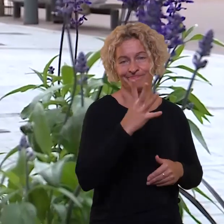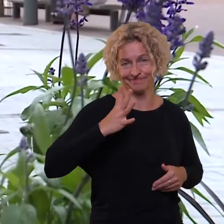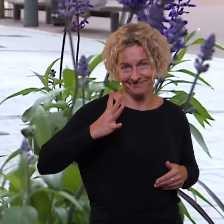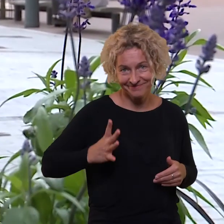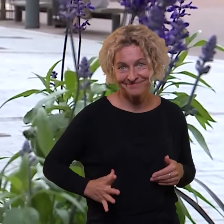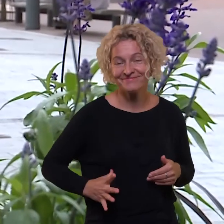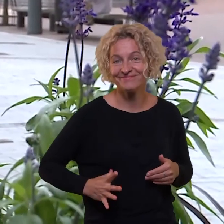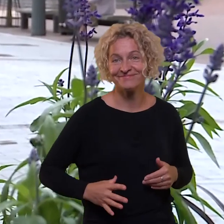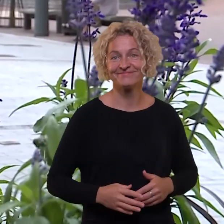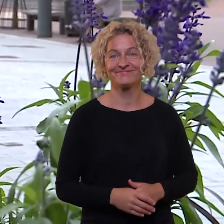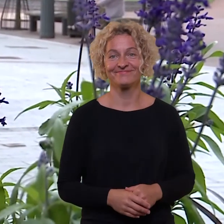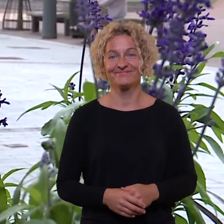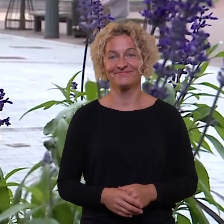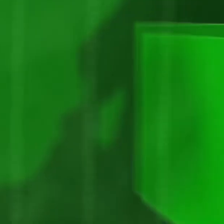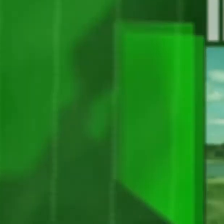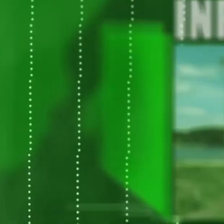tik kantry laukti.